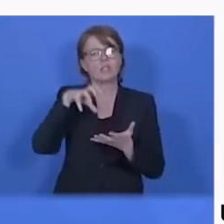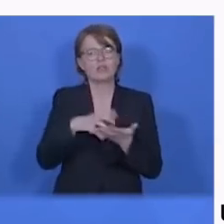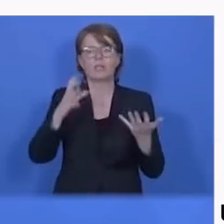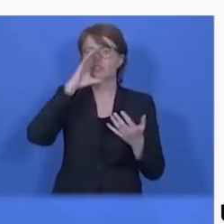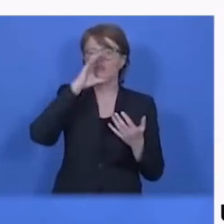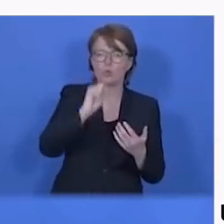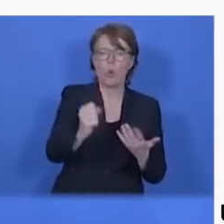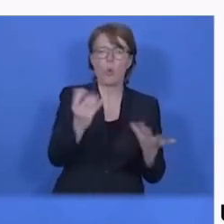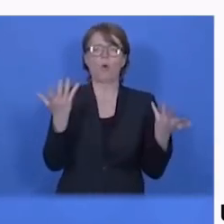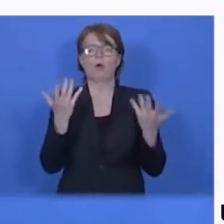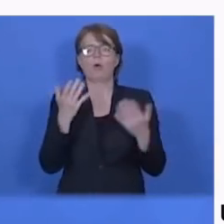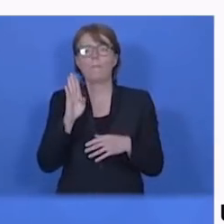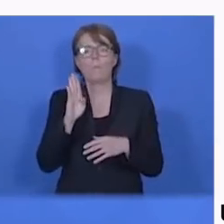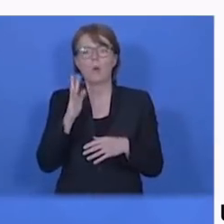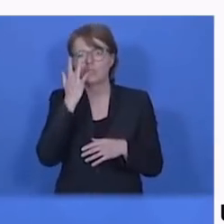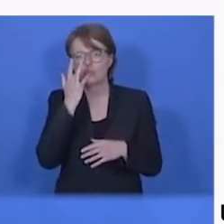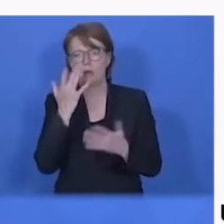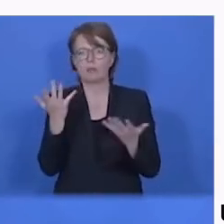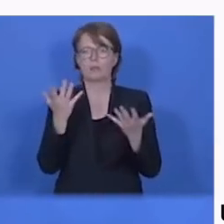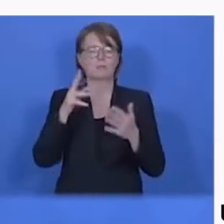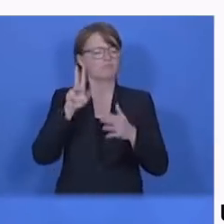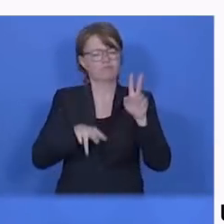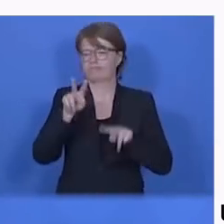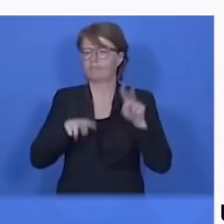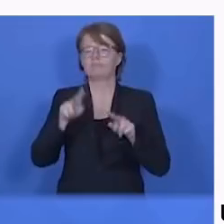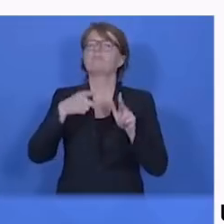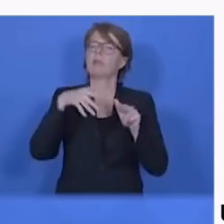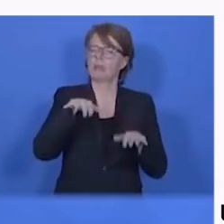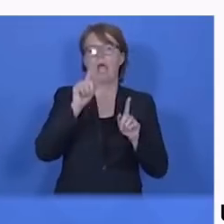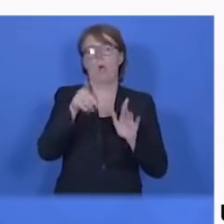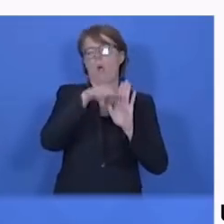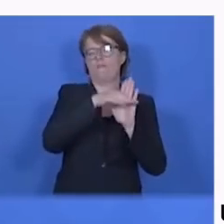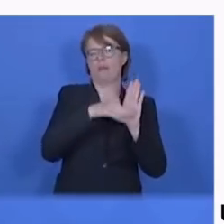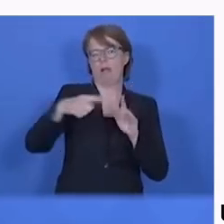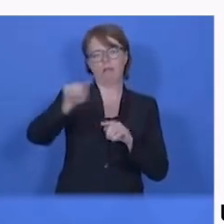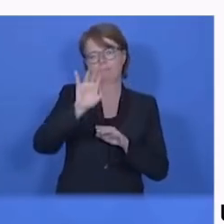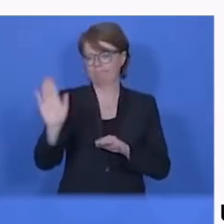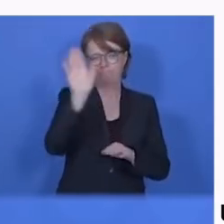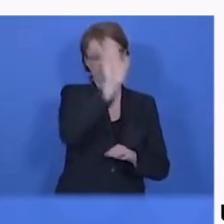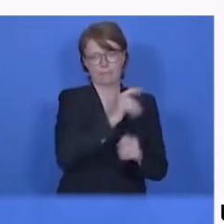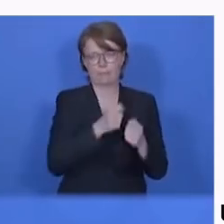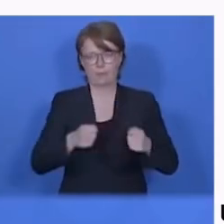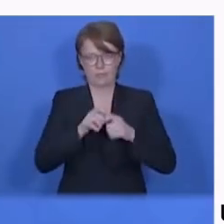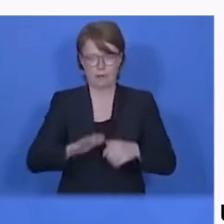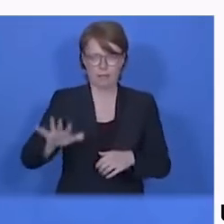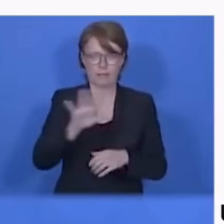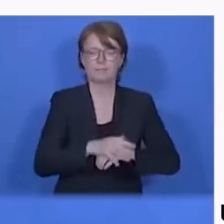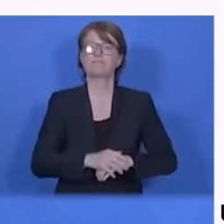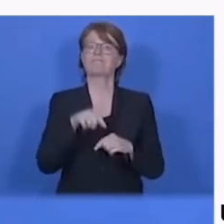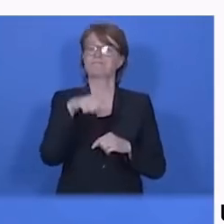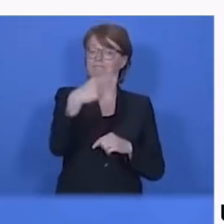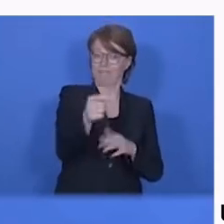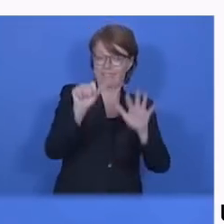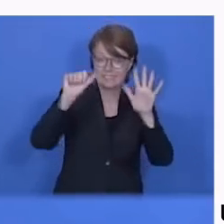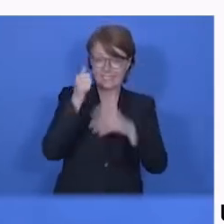مثلا بتونن خب مردم دیگه هم کسب درامت کنن و زندگیشون رو بچرخونن خبر مهم دیگه ای که من خودم خیلی بهش